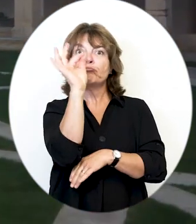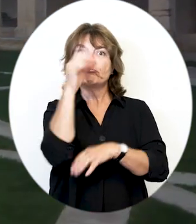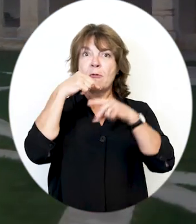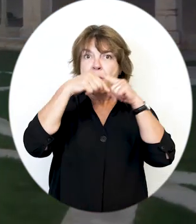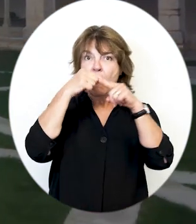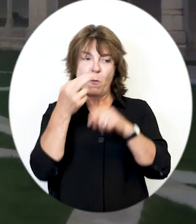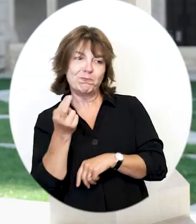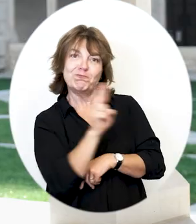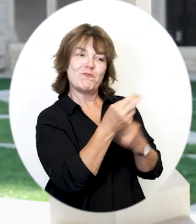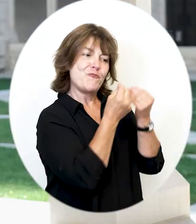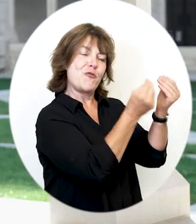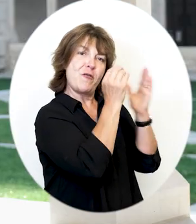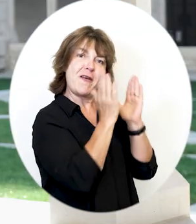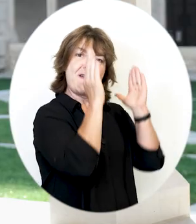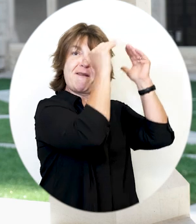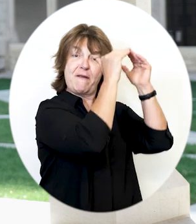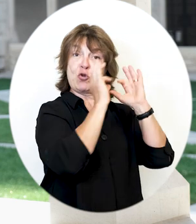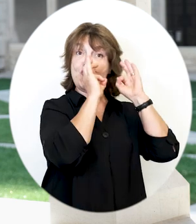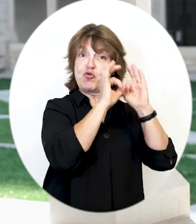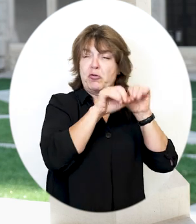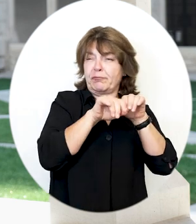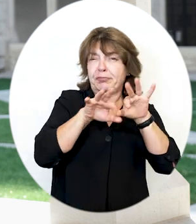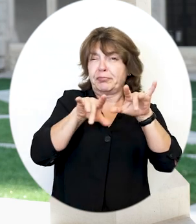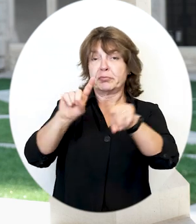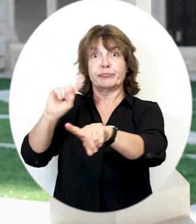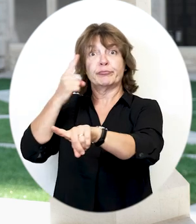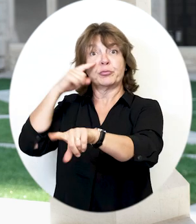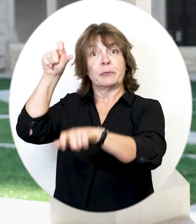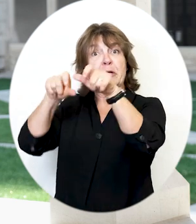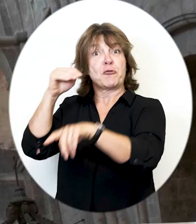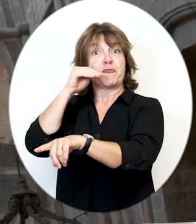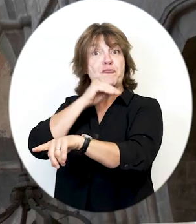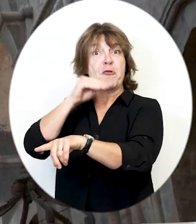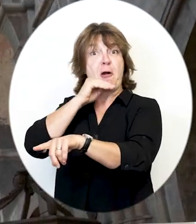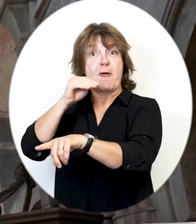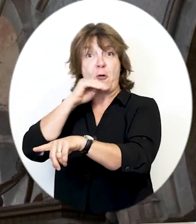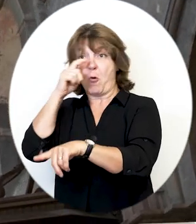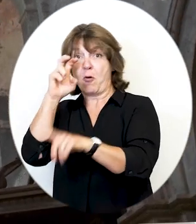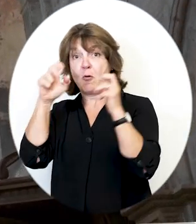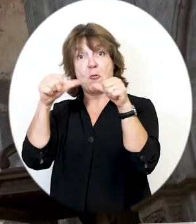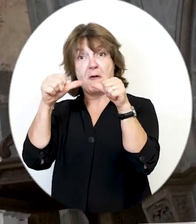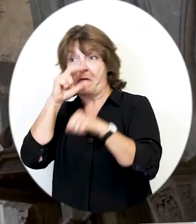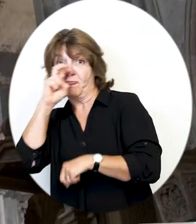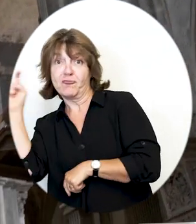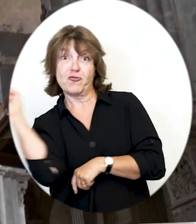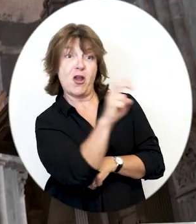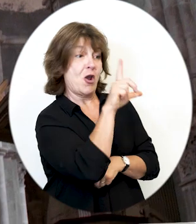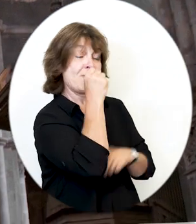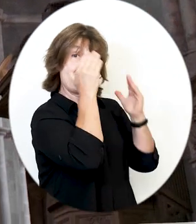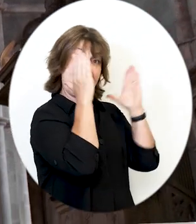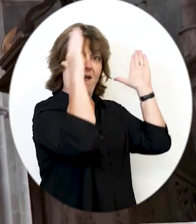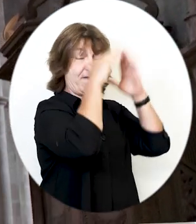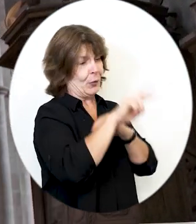rendit à l'évêque. Aussitôt la nouvelle répandue dans la ville, les Chalonnet ramenèrent l'évêque de force dans la cathédrale